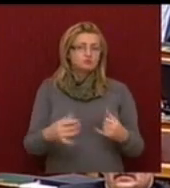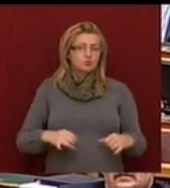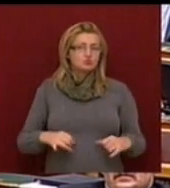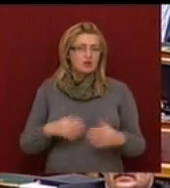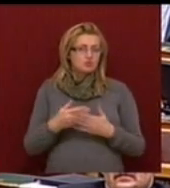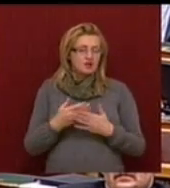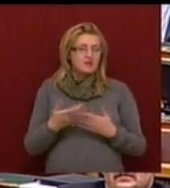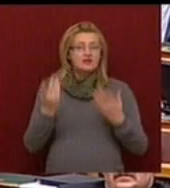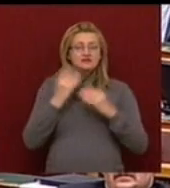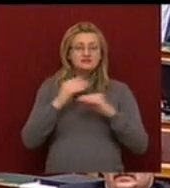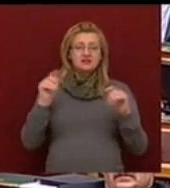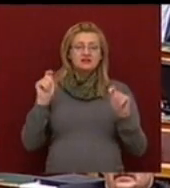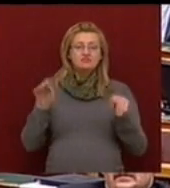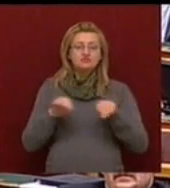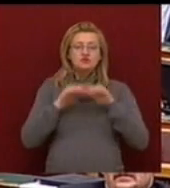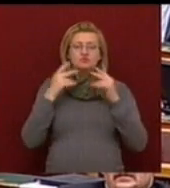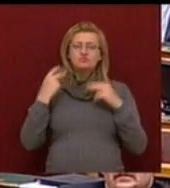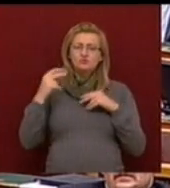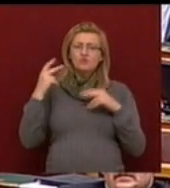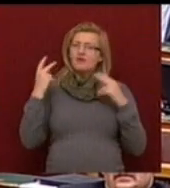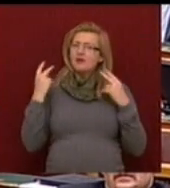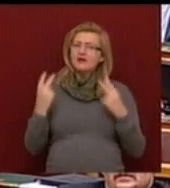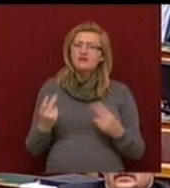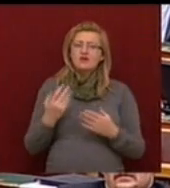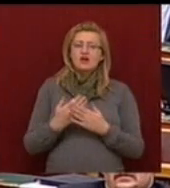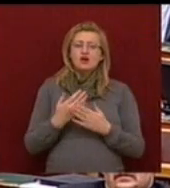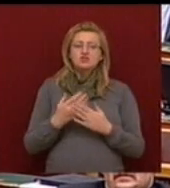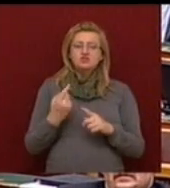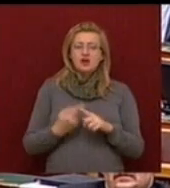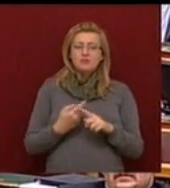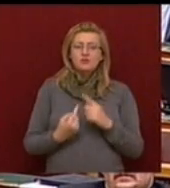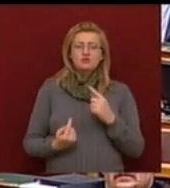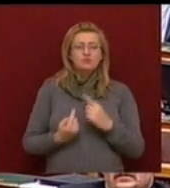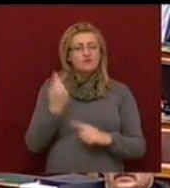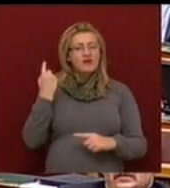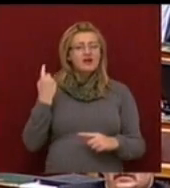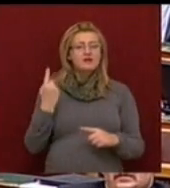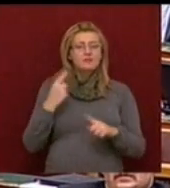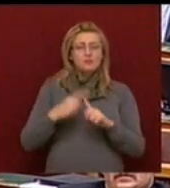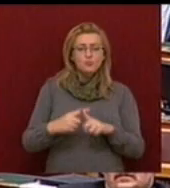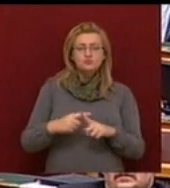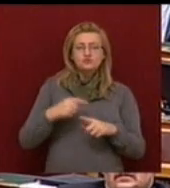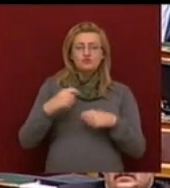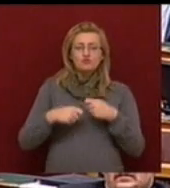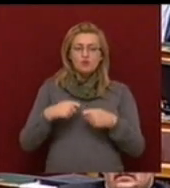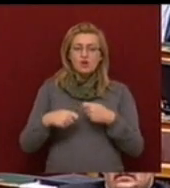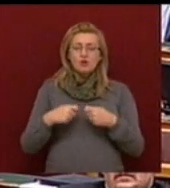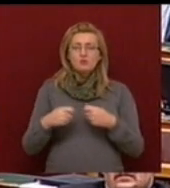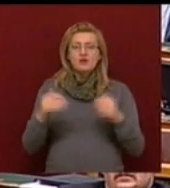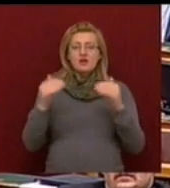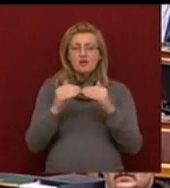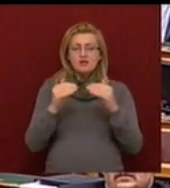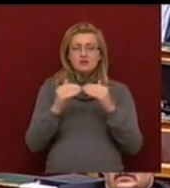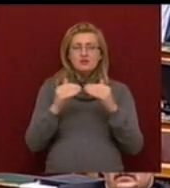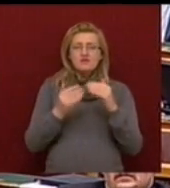Tisztelt képviselőtársaim, továbbra is érvényes a gazdaságpolitika. Növekedés plusz foglalkoztatás egyenlő,